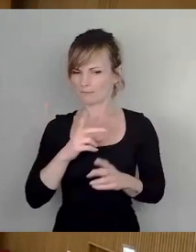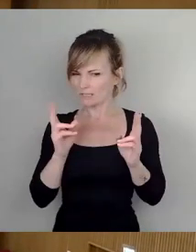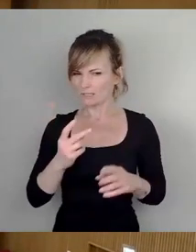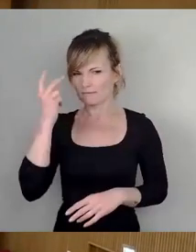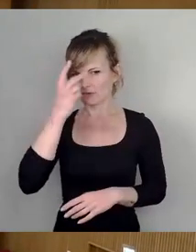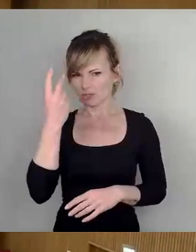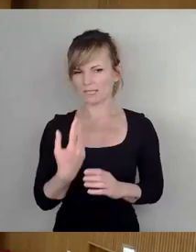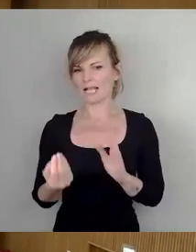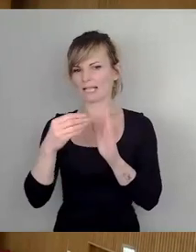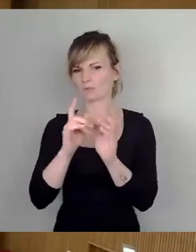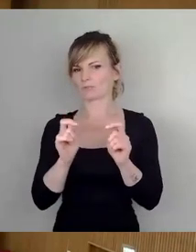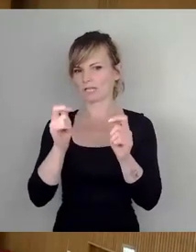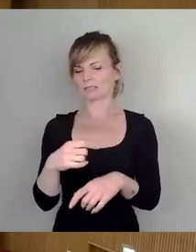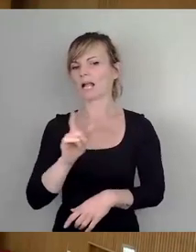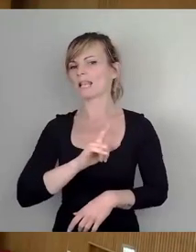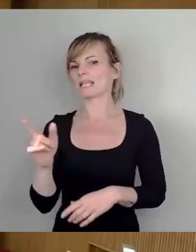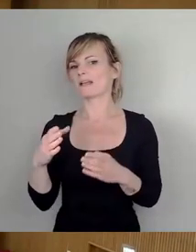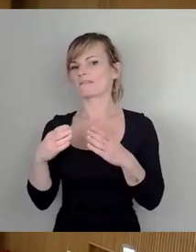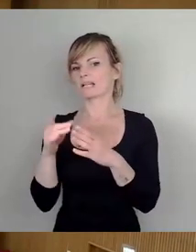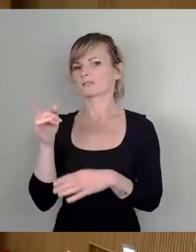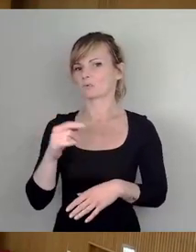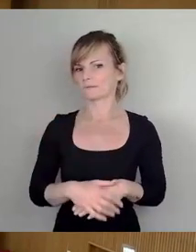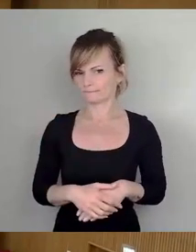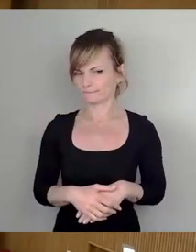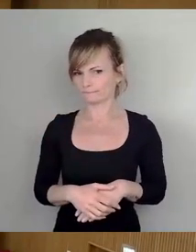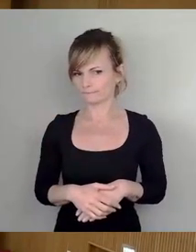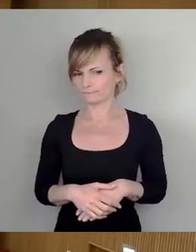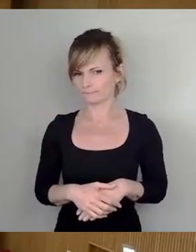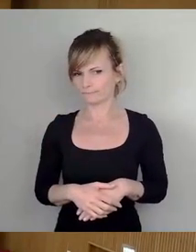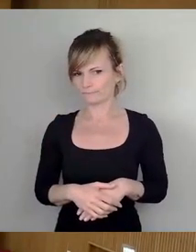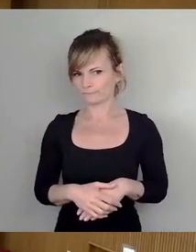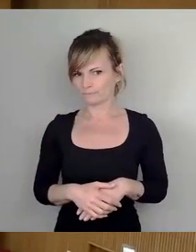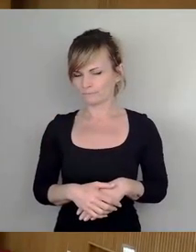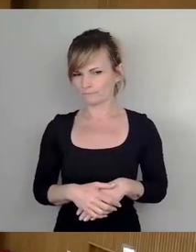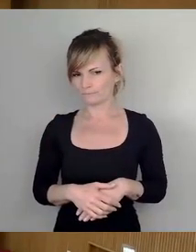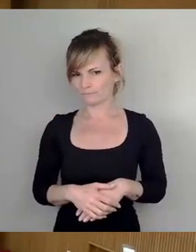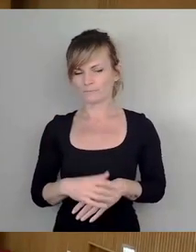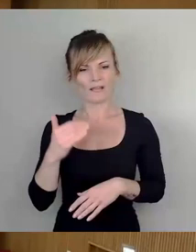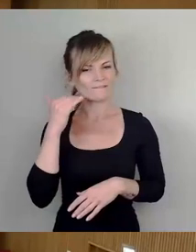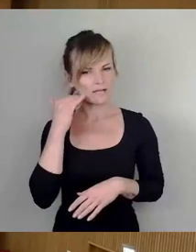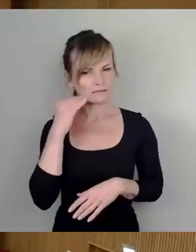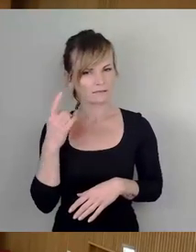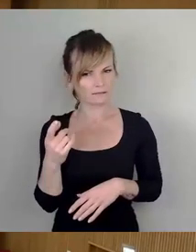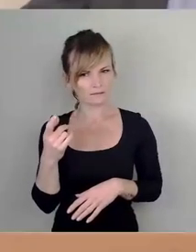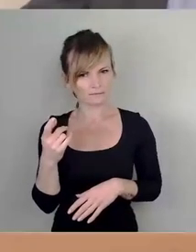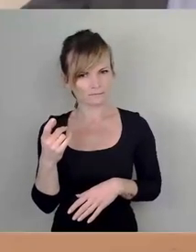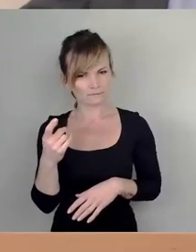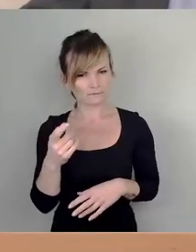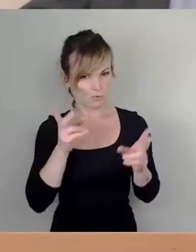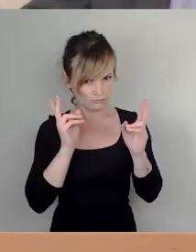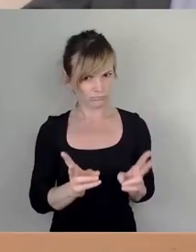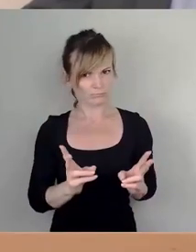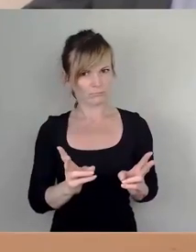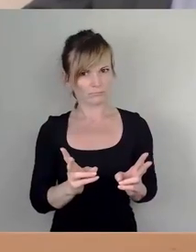Ergänzungsantrag linke Fraktion würde erst dann gezogen werden, wenn der Ursprungsantrag zur